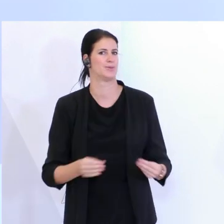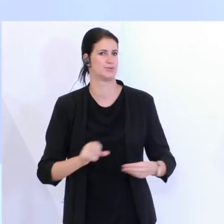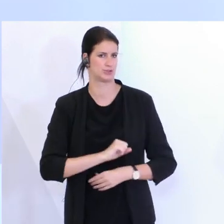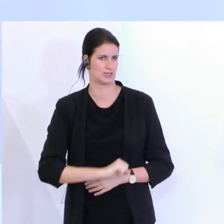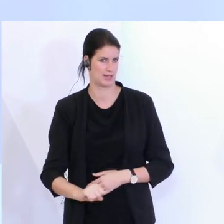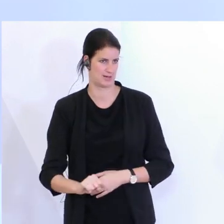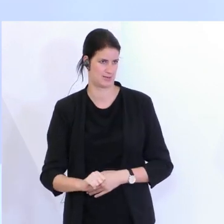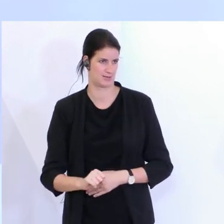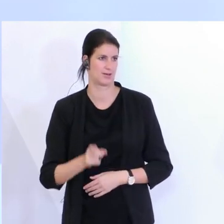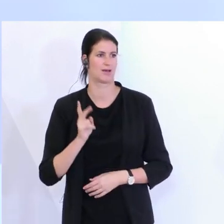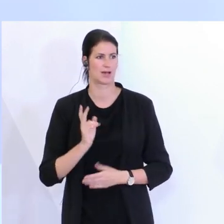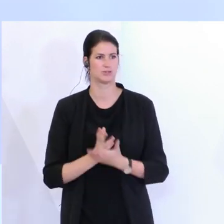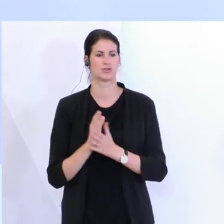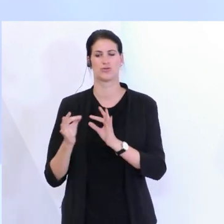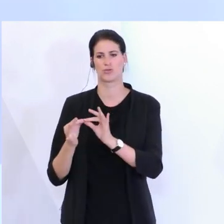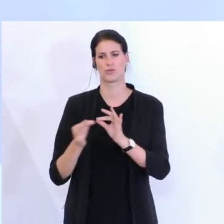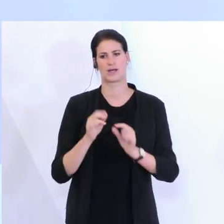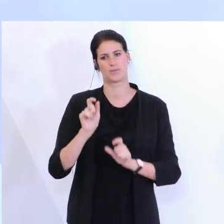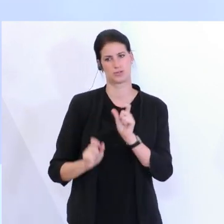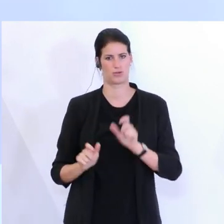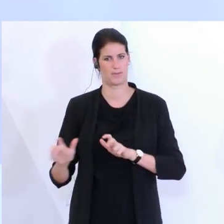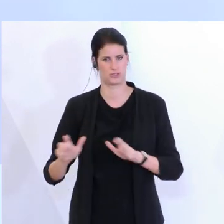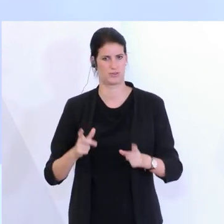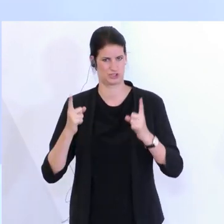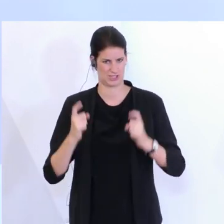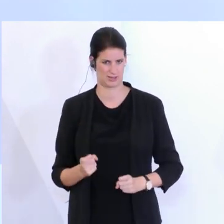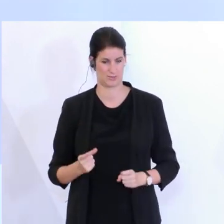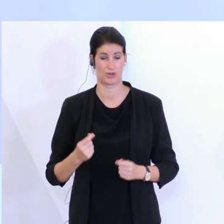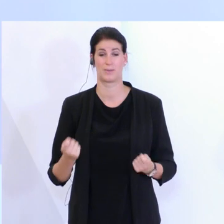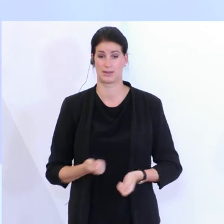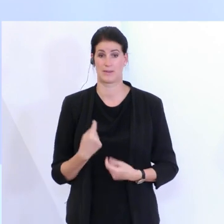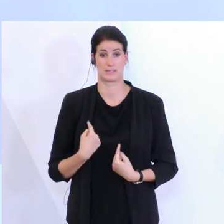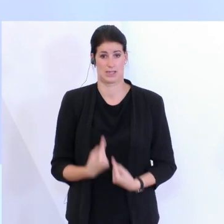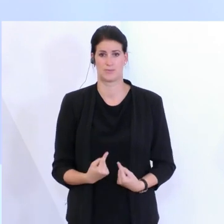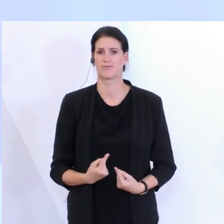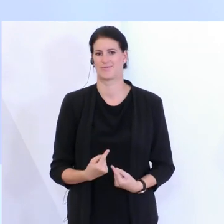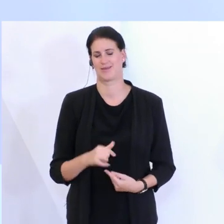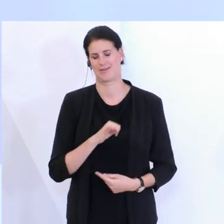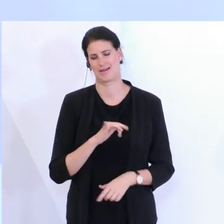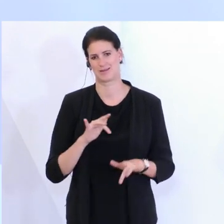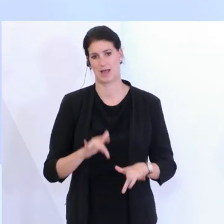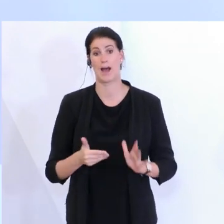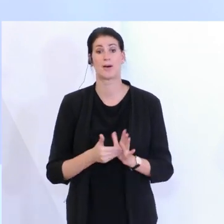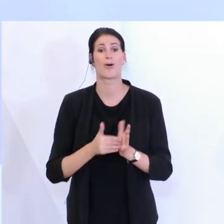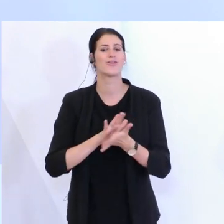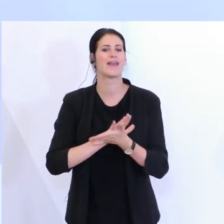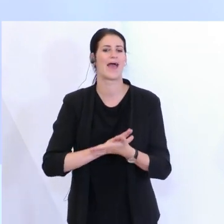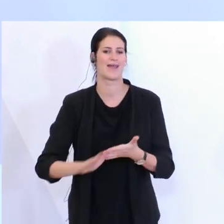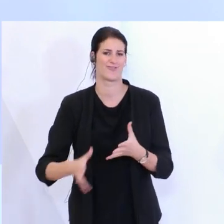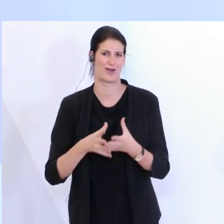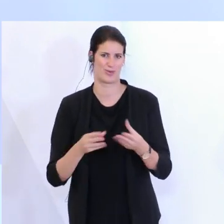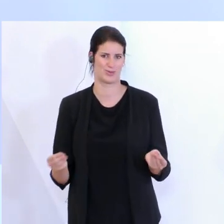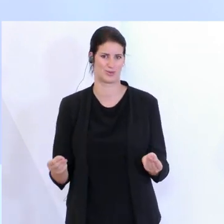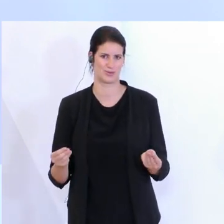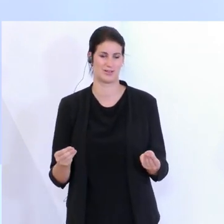Kontaktpersonenmanagement beginnen. Also die Betriebe selbst haben größtes Interesse daran. Es braucht eine einfache und praktikale Lösung und die